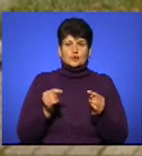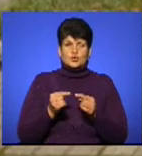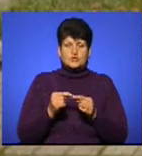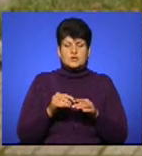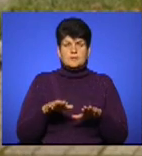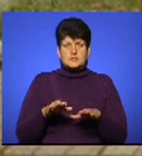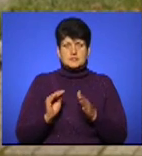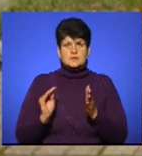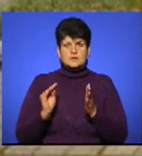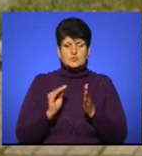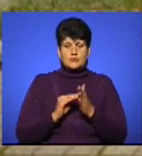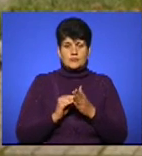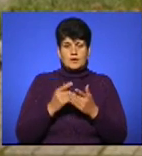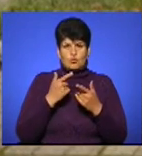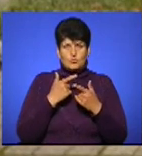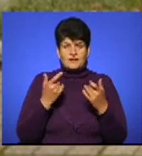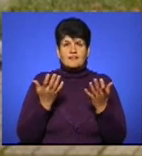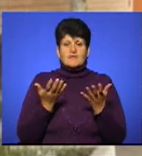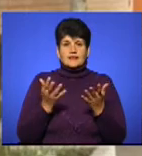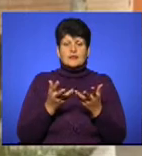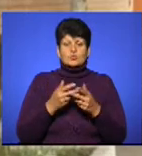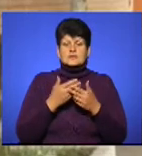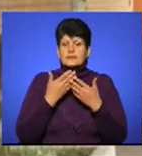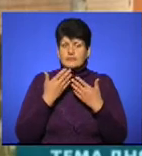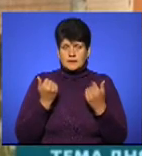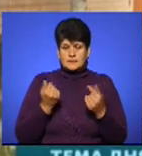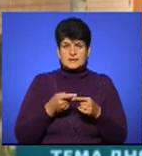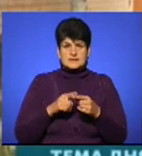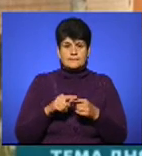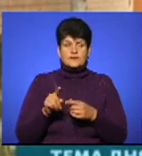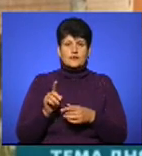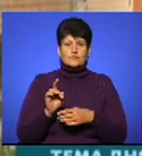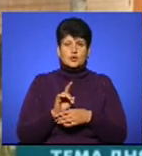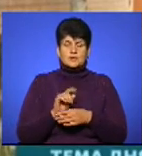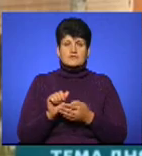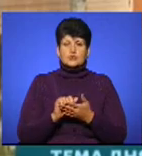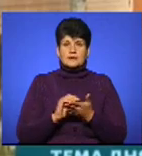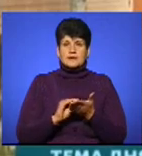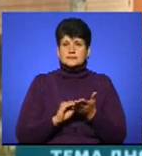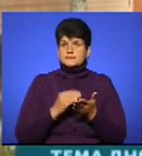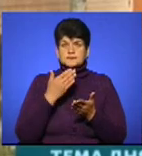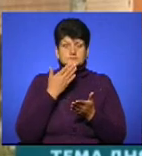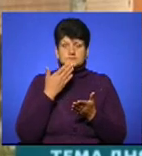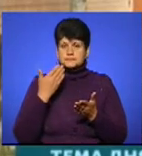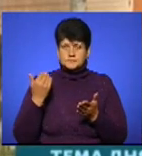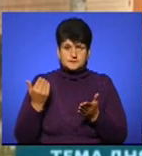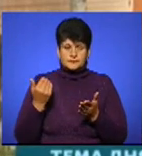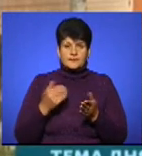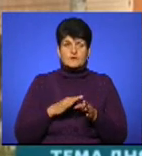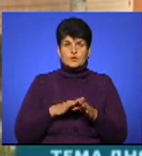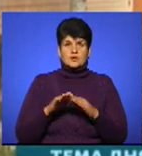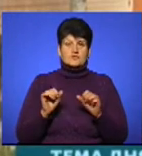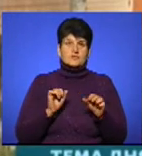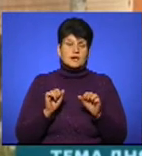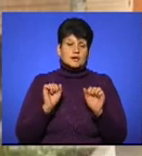встановлення попереджень, і в якій кількості, немає. Це в нормативних документах не зазначено. Виконавча